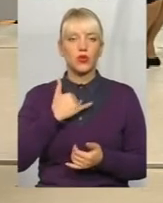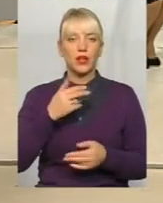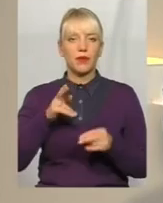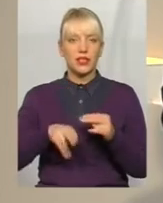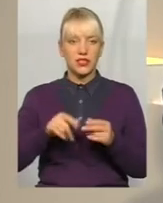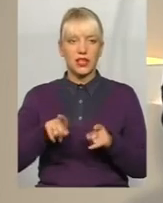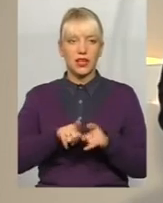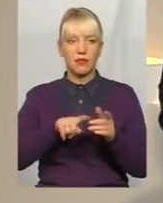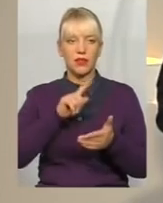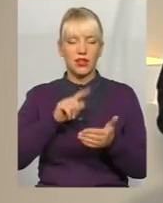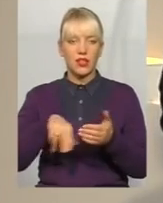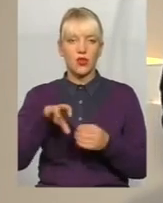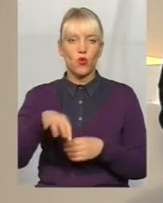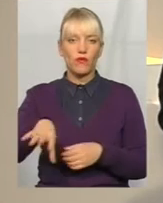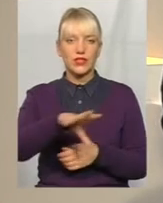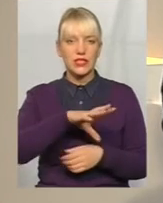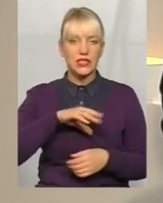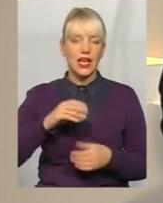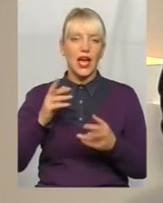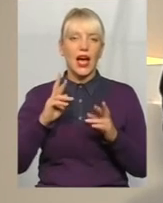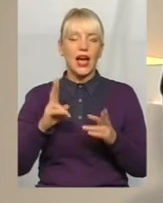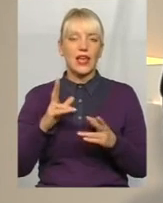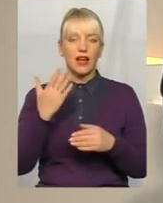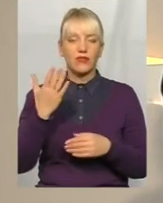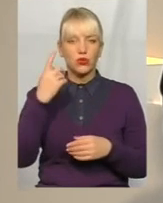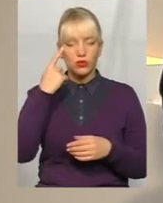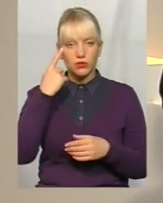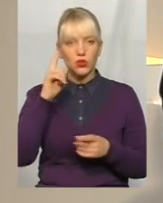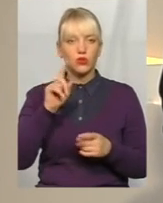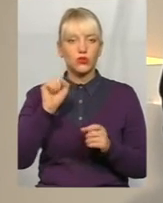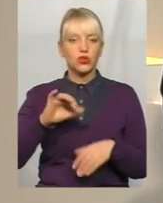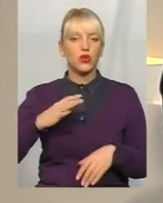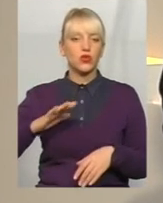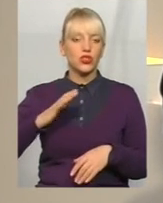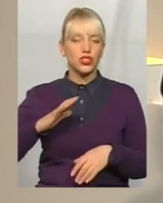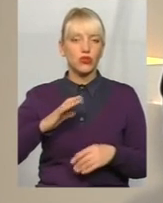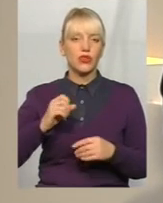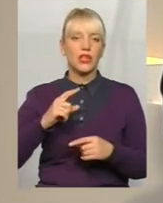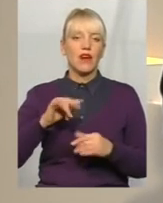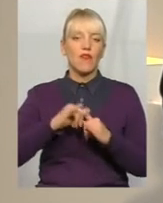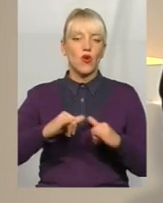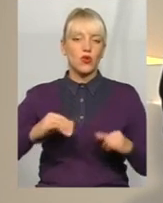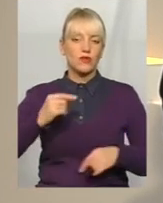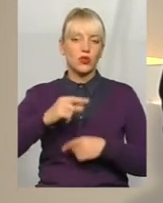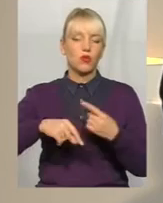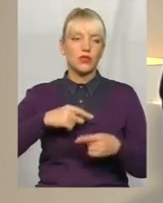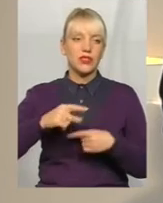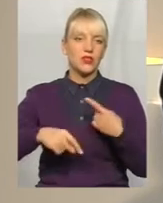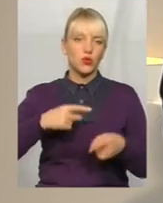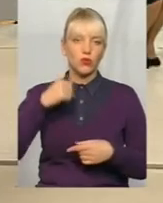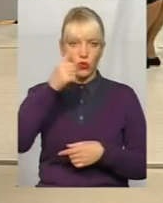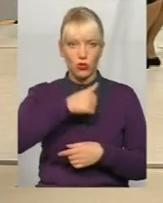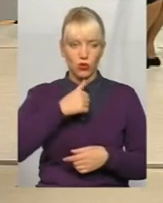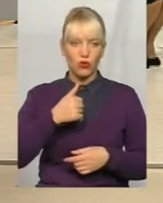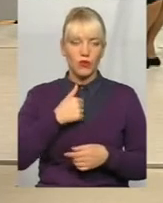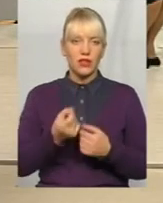до всіх. Як Ви думаєте, які тенденції можемо очікувати у розвитку бізнесу наступного року? І от в мене таке виникло